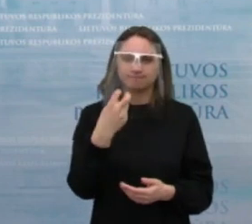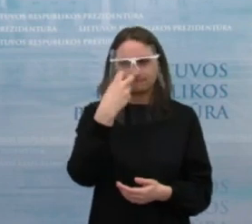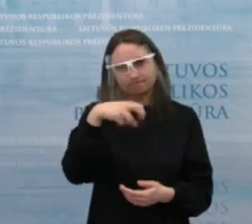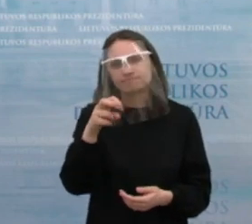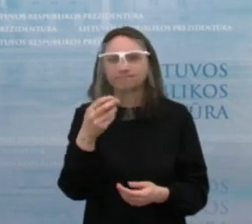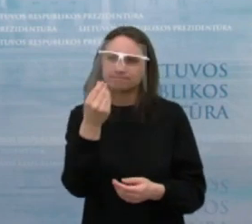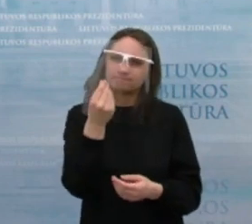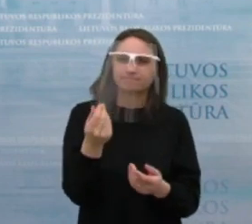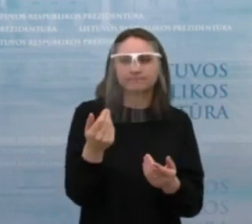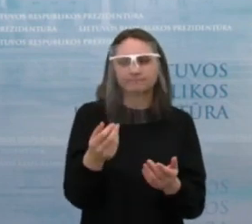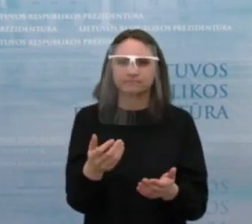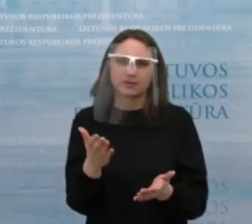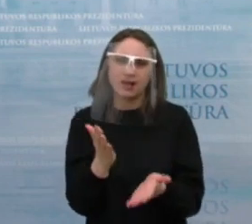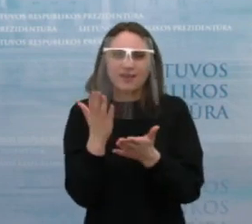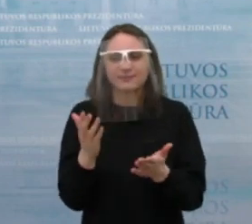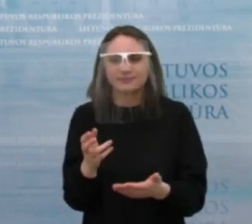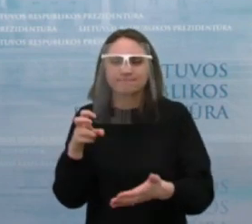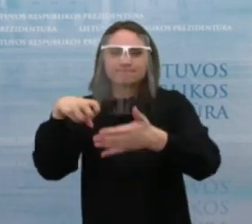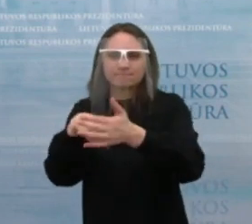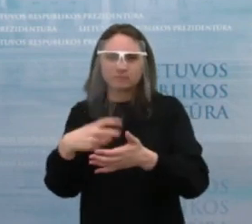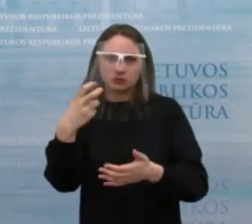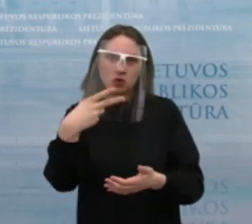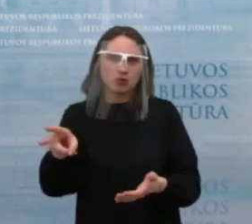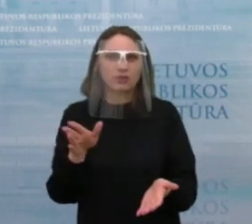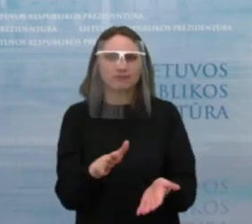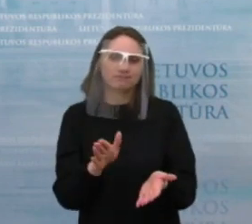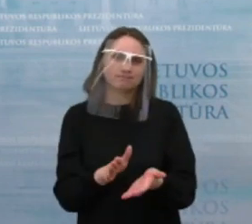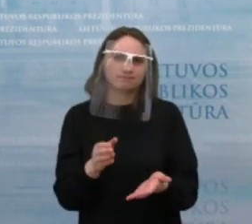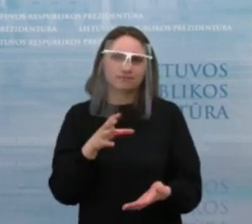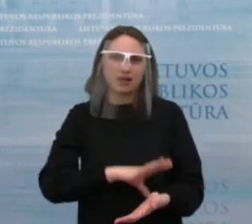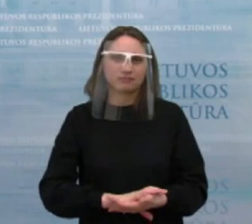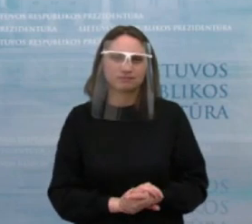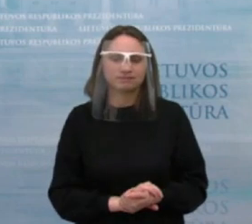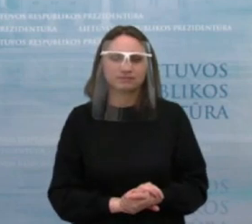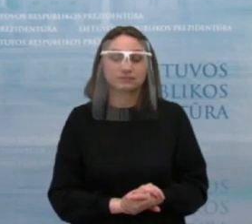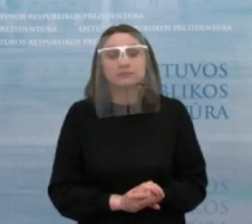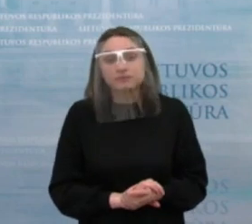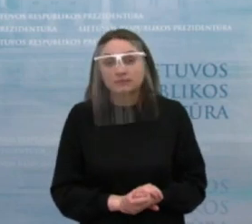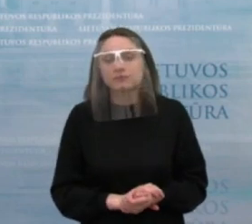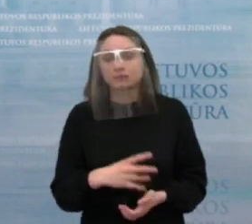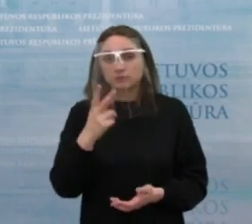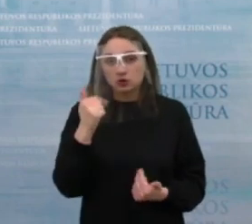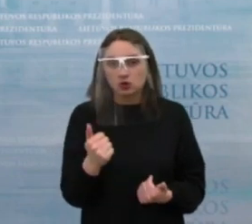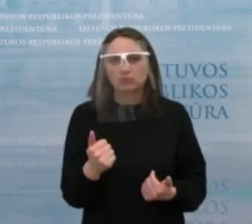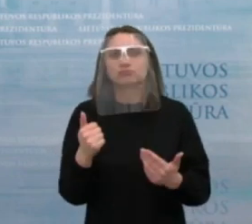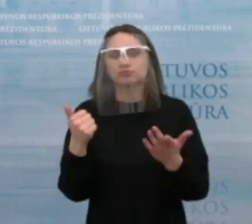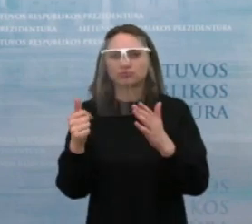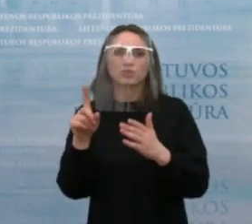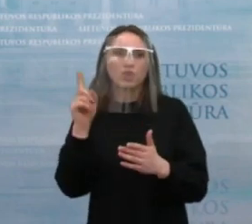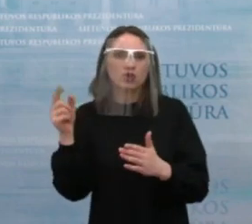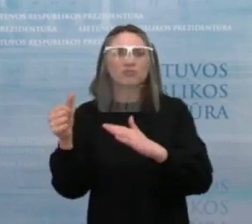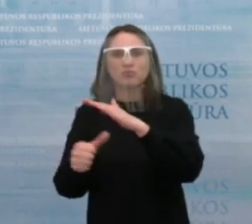Bet kuriuo atveju reikia matyti problemą, kad jaunimo nedarbo rodiklis yra didelis ir čia mes galime ją spręsti įvairiomis